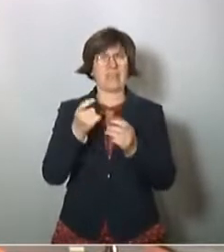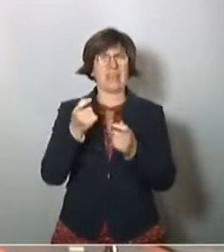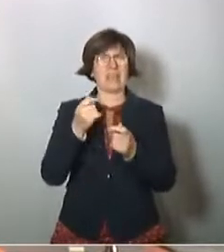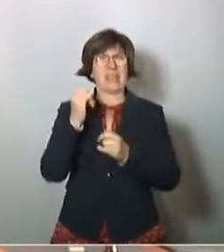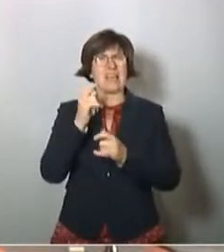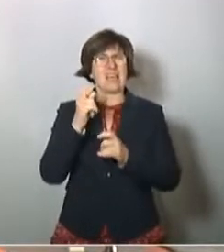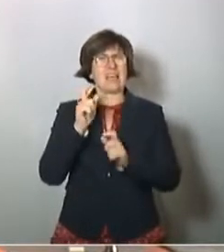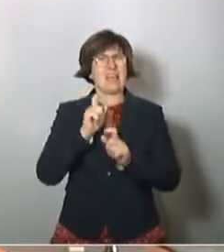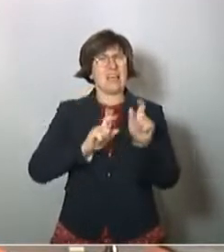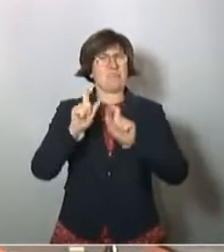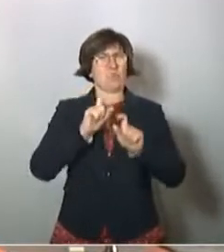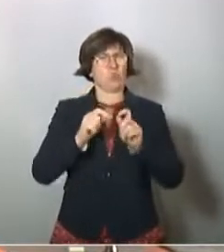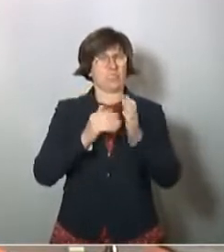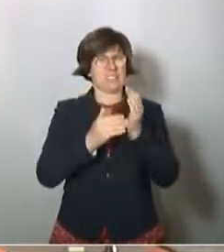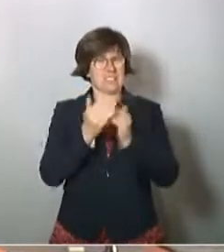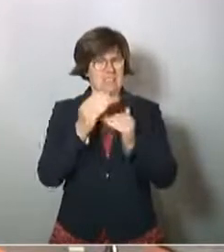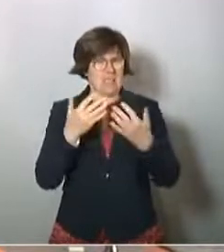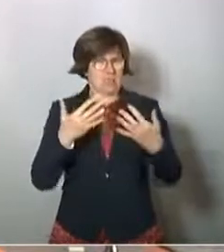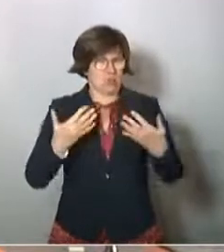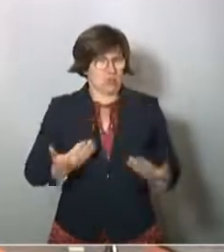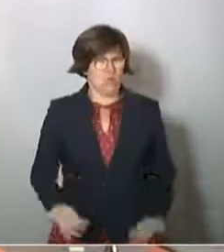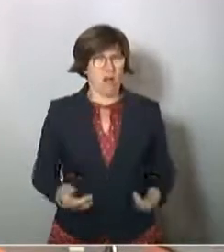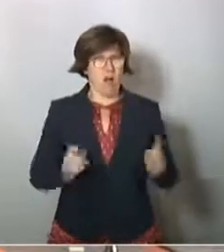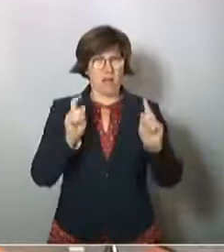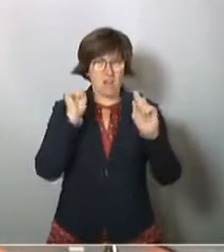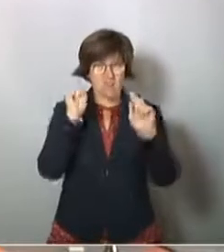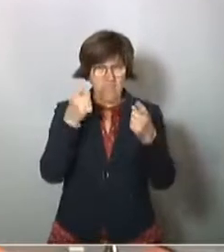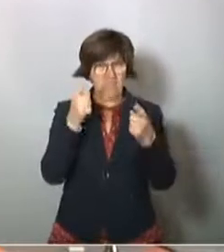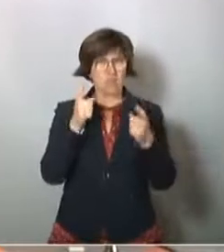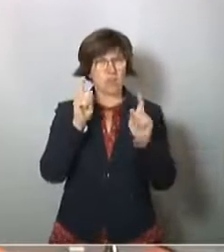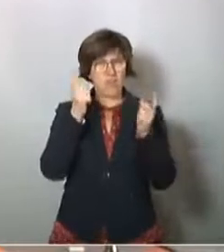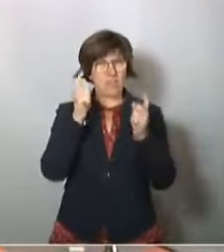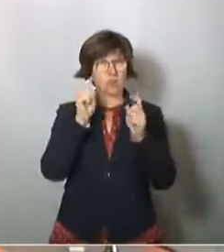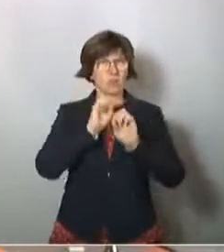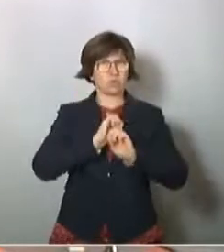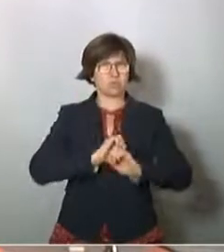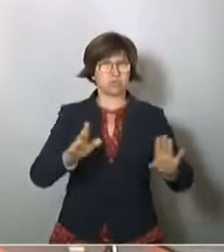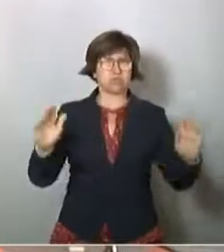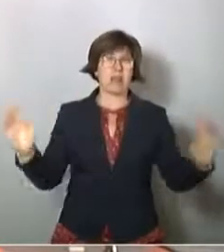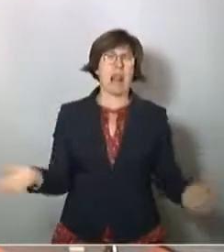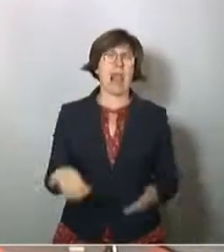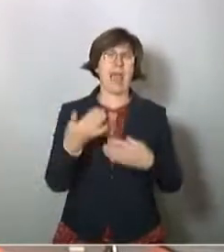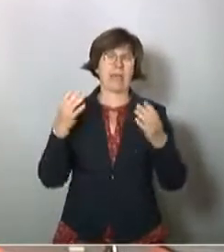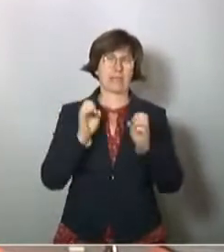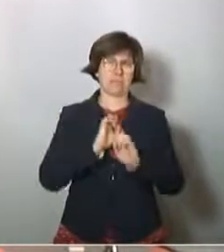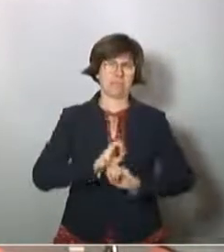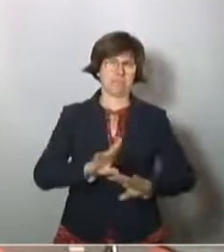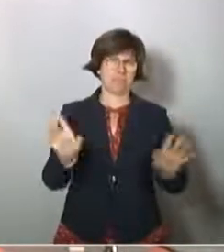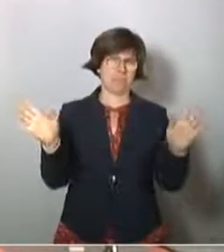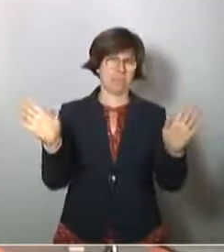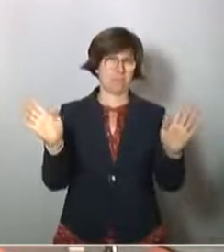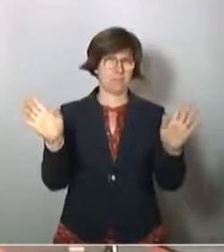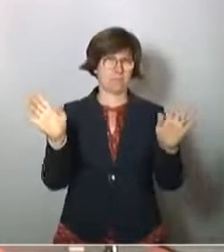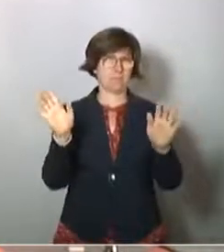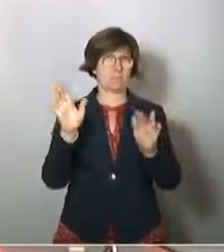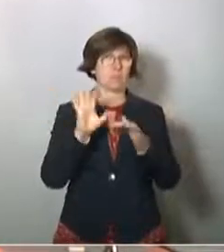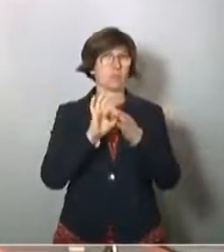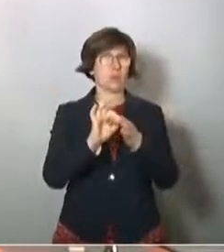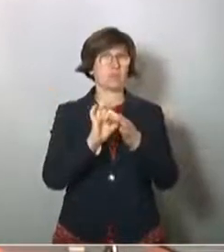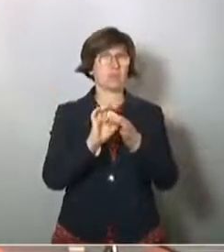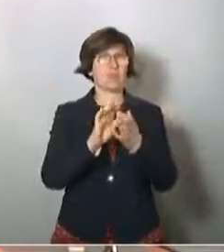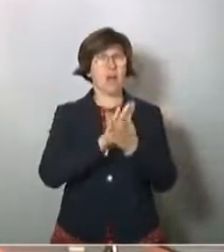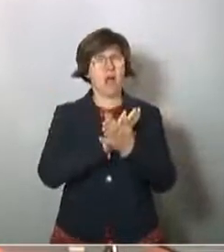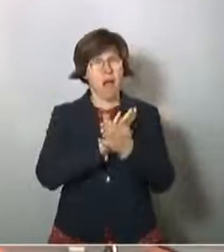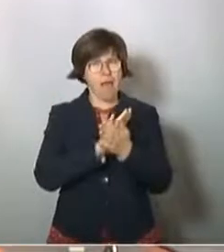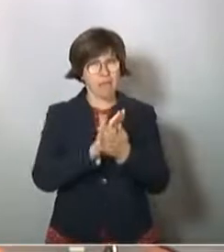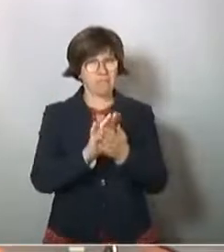so nachhaltig schwächen, dass Viren oder auch dieser Virus ein besonders leichtes Spiel hat. Also die Beziehung mal zu den ganz hundsgewöhnlichen